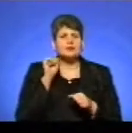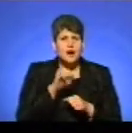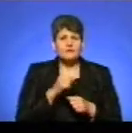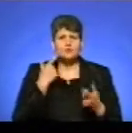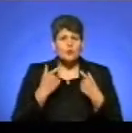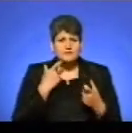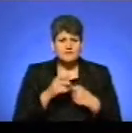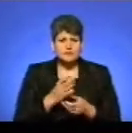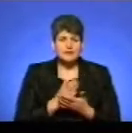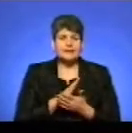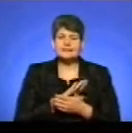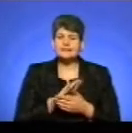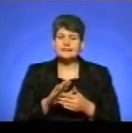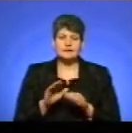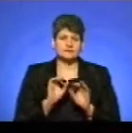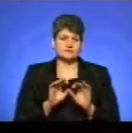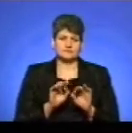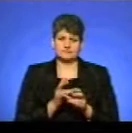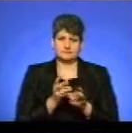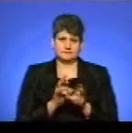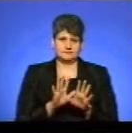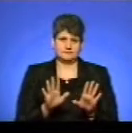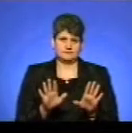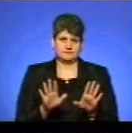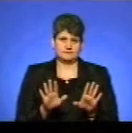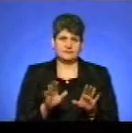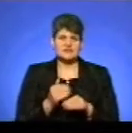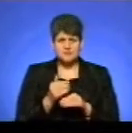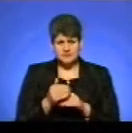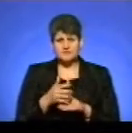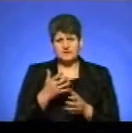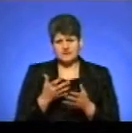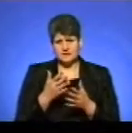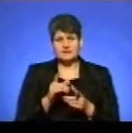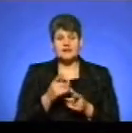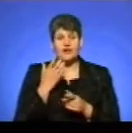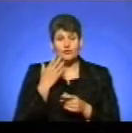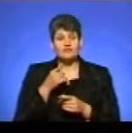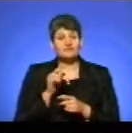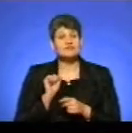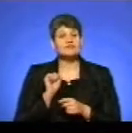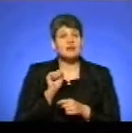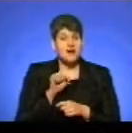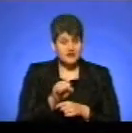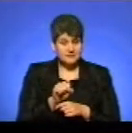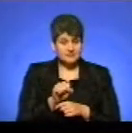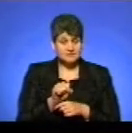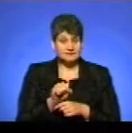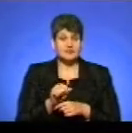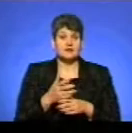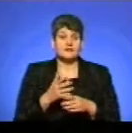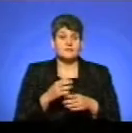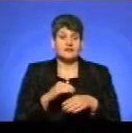обізвав. Не виправдовувати, цьому виправдовування немає. Чому запізнився, можна виправдовувати, але от коли він вже вдарив, коли він це вже фізичне